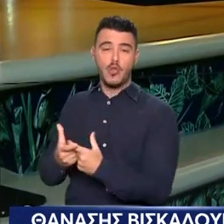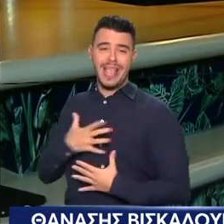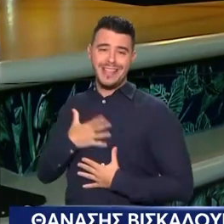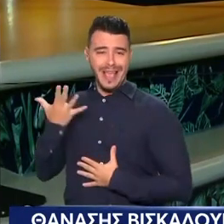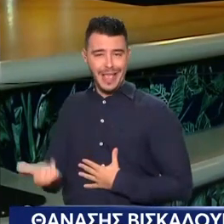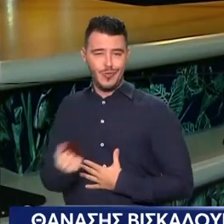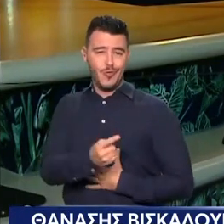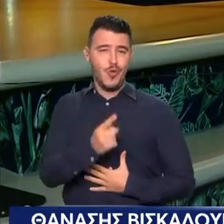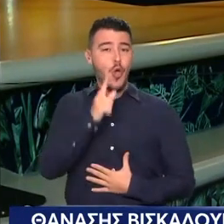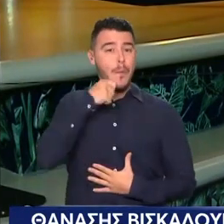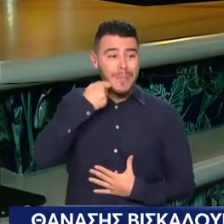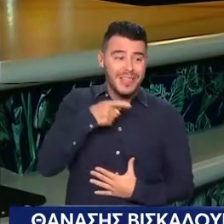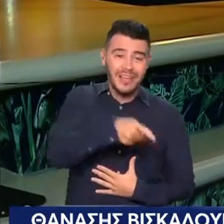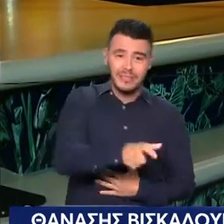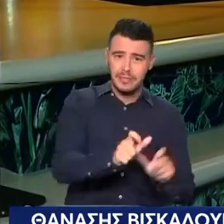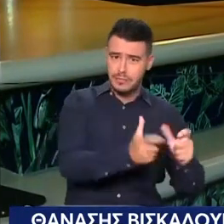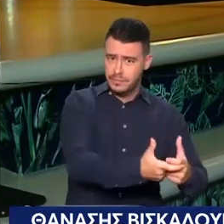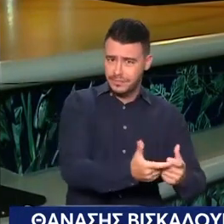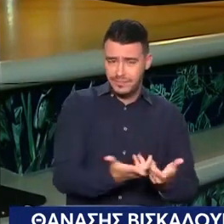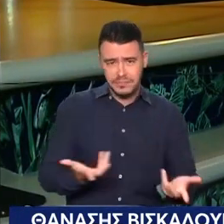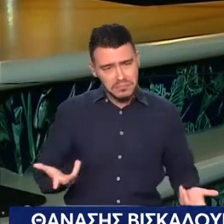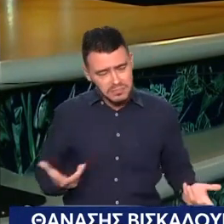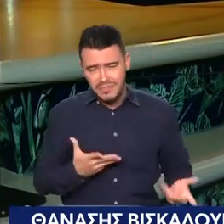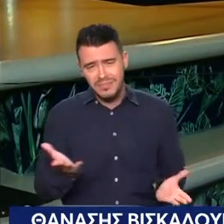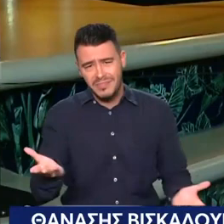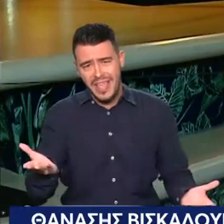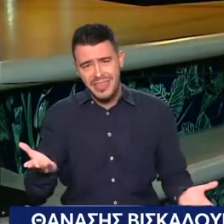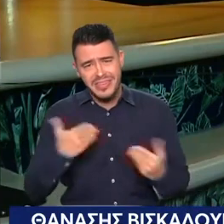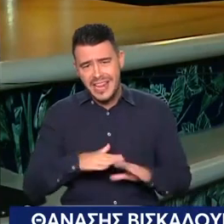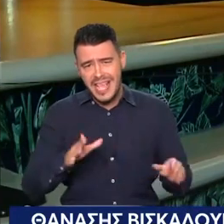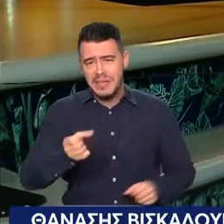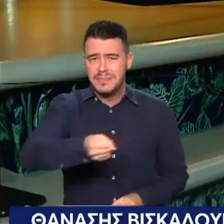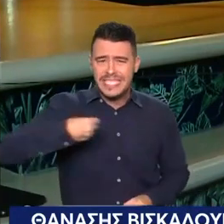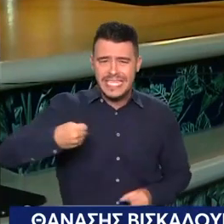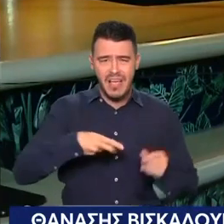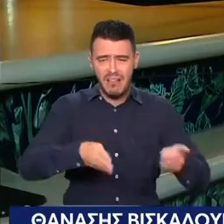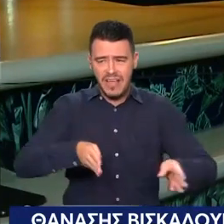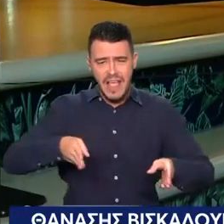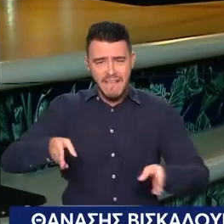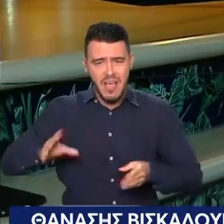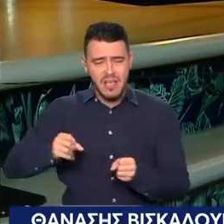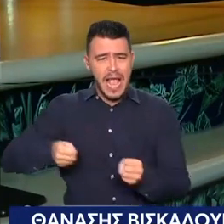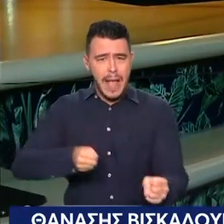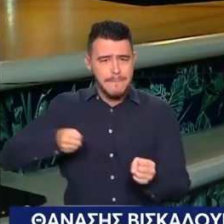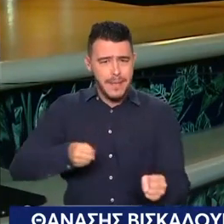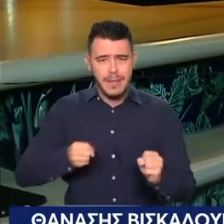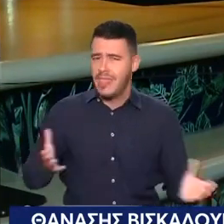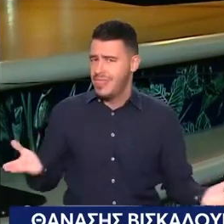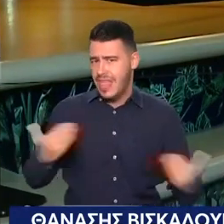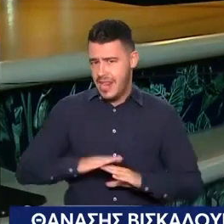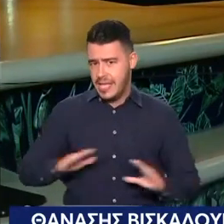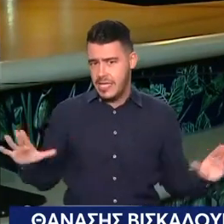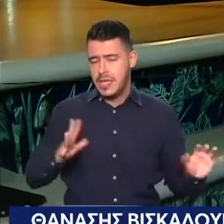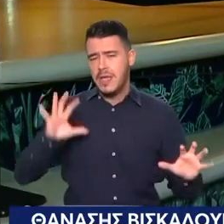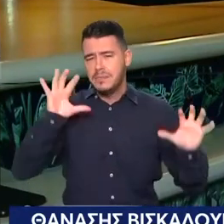αγαπώ πολύ Ακόμα δεν έχουν κρεβάτι Δεν έχουν ψυγεία, κουζίνες, πληντήρια Και έχω δώσει το κράτος κάποια λεφτά Με τα βασάνο βρήκαμε ένα σπίτι κάπου στον